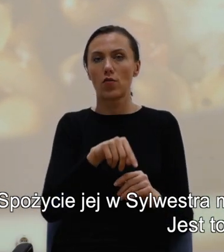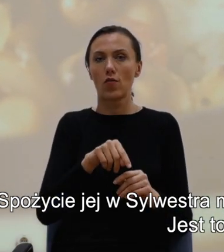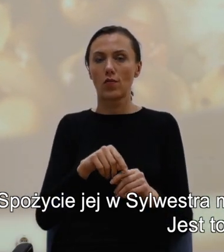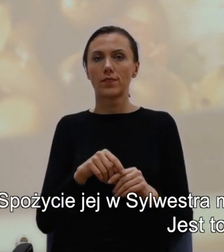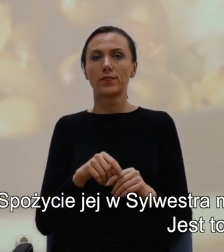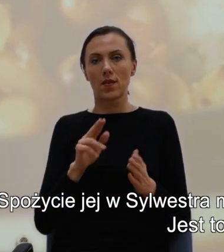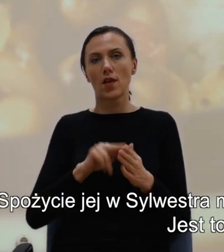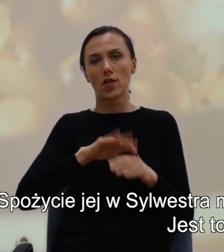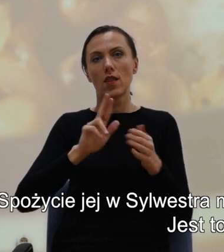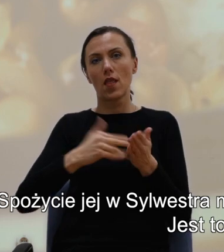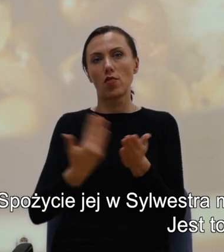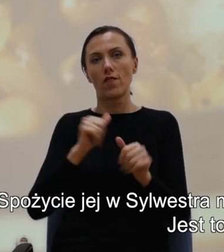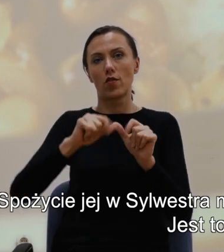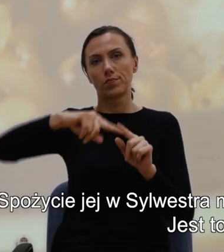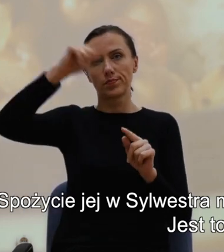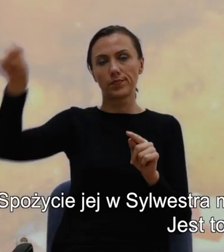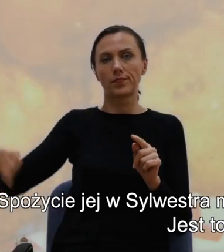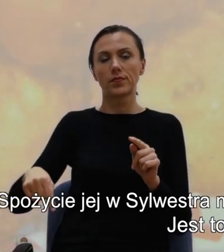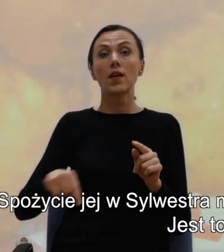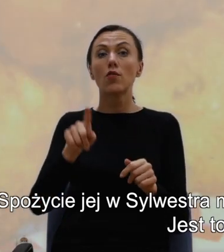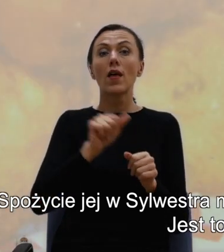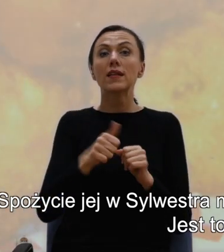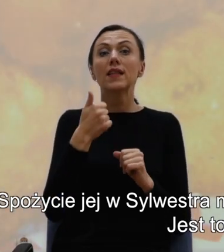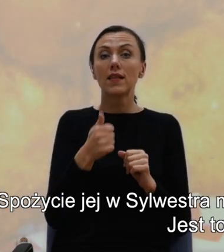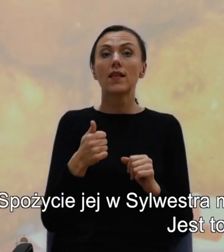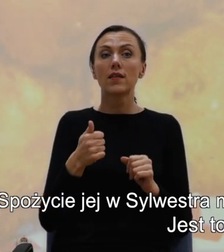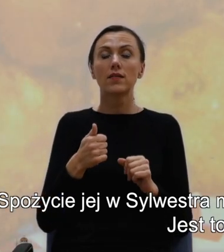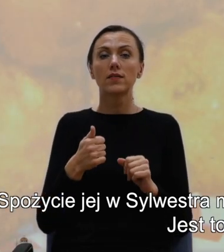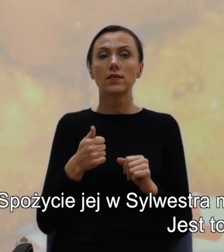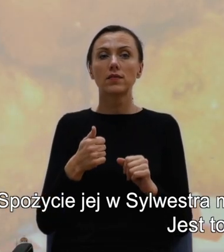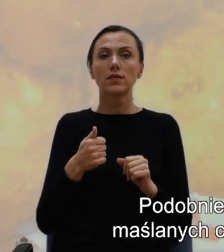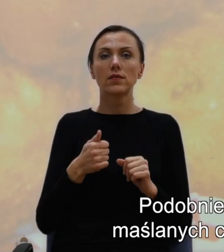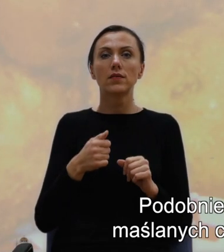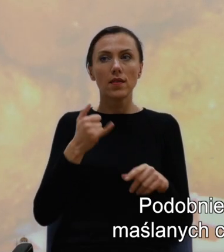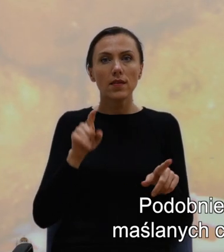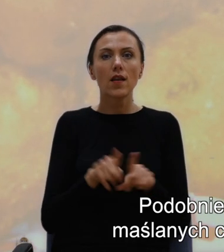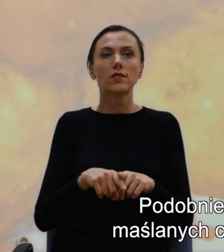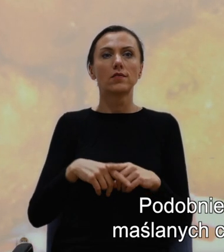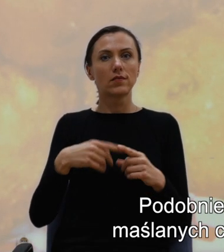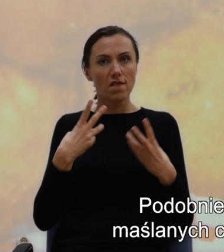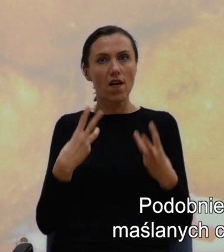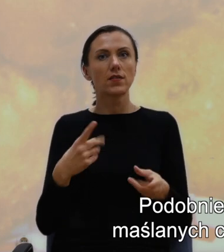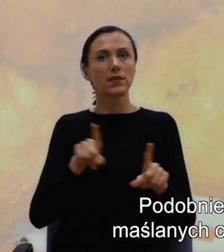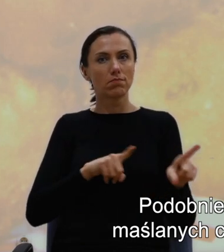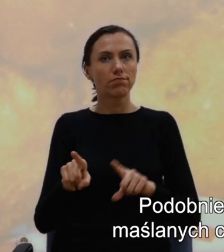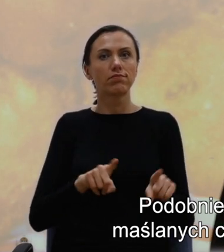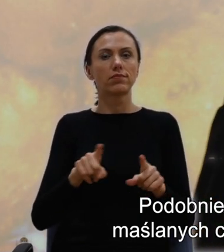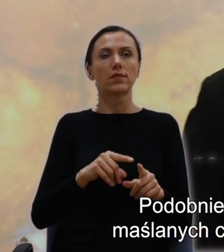Jest to jedno z również ikonicznych dań południa. Podobnie jak hash puppies,